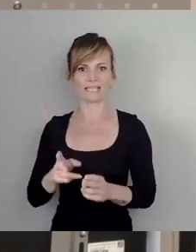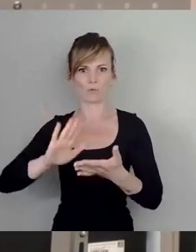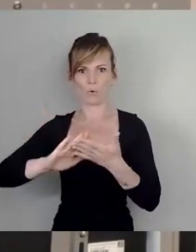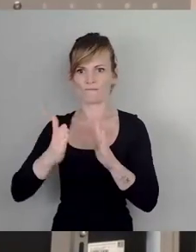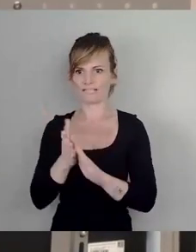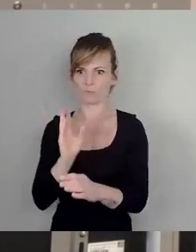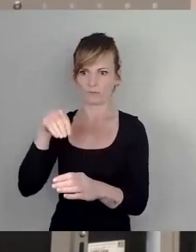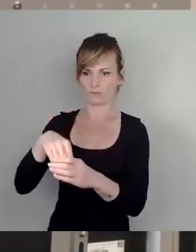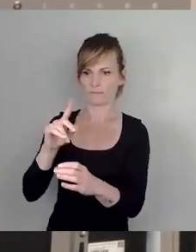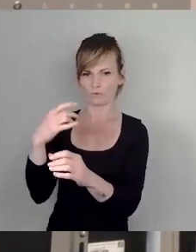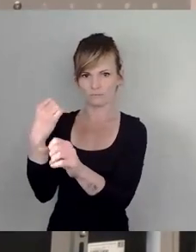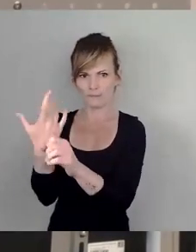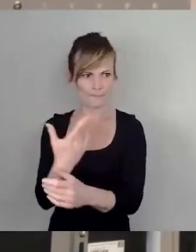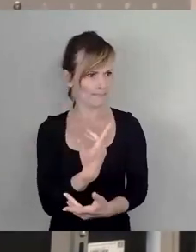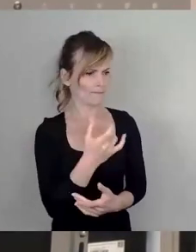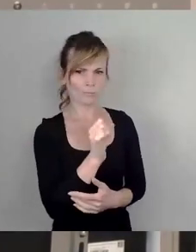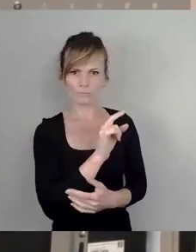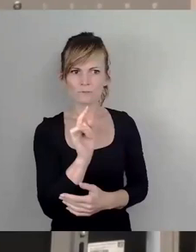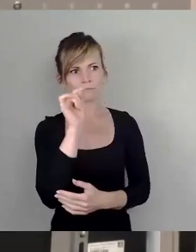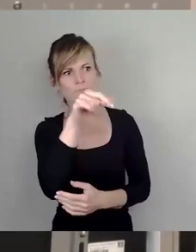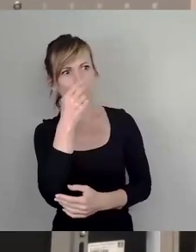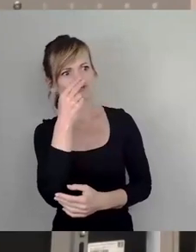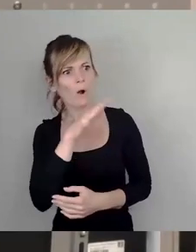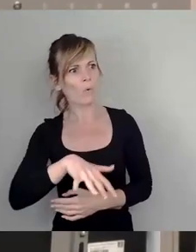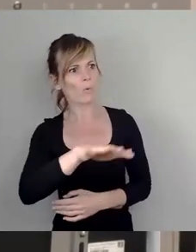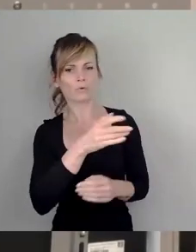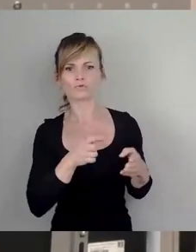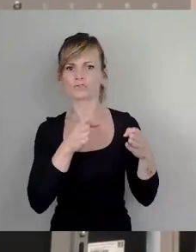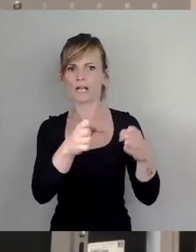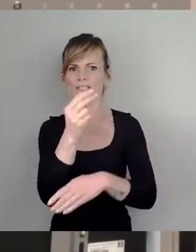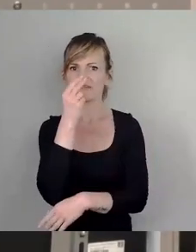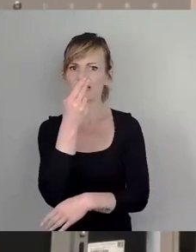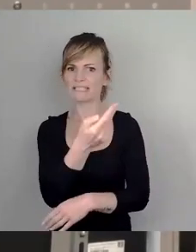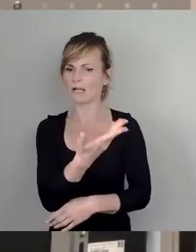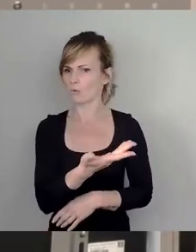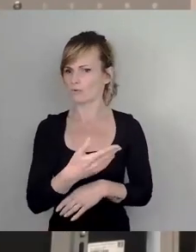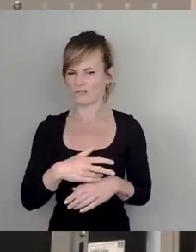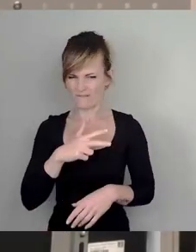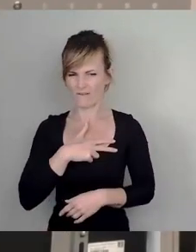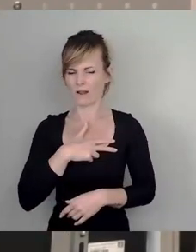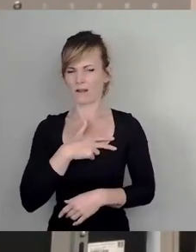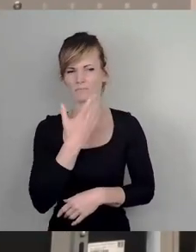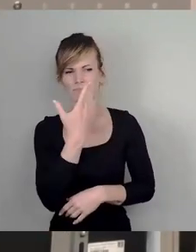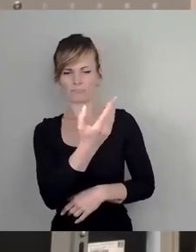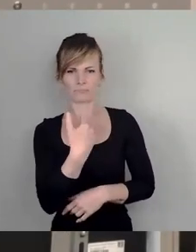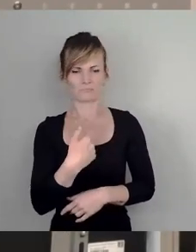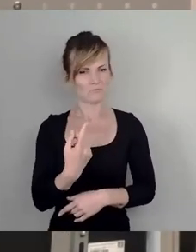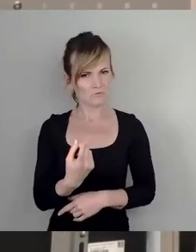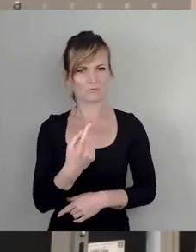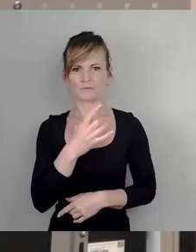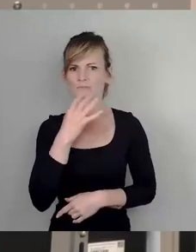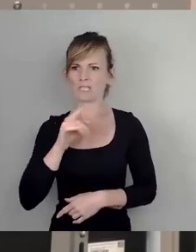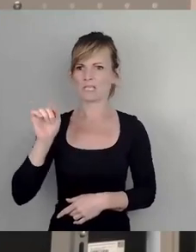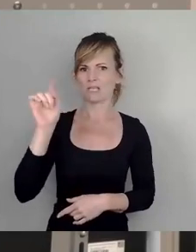Aber wir können uns doch mal hier draußen im Straßenumfeld anschauen, wie das denn in der Realität wirklich ist. Und da sehen wir eben an ganz, ganz vielen Stellen